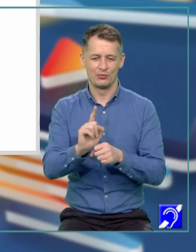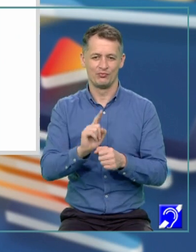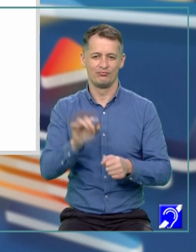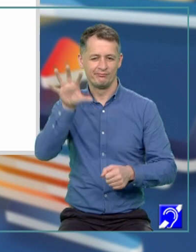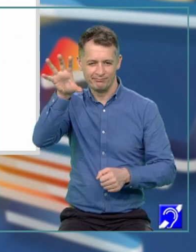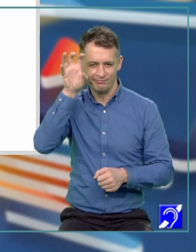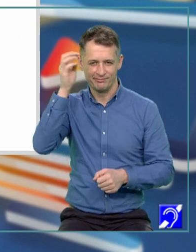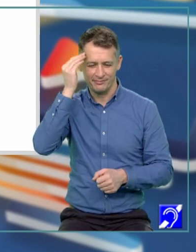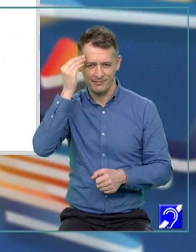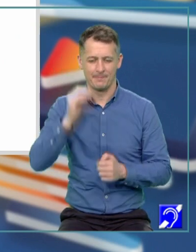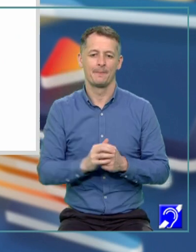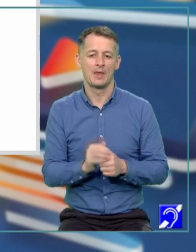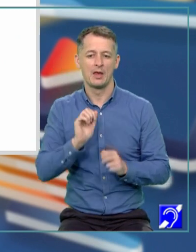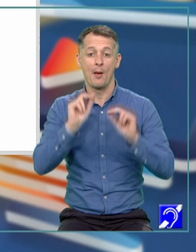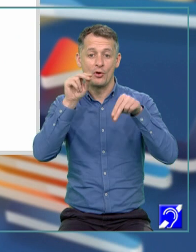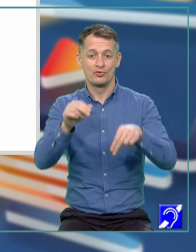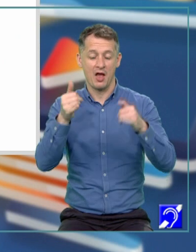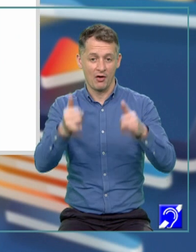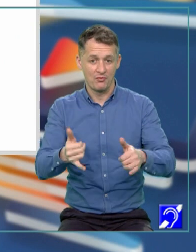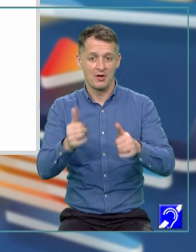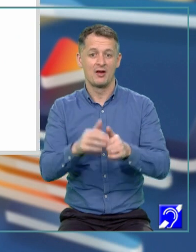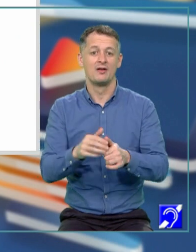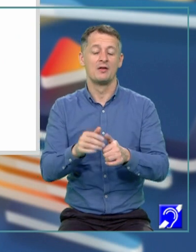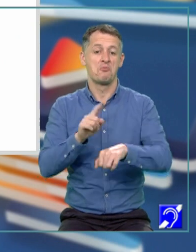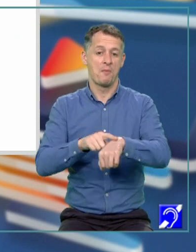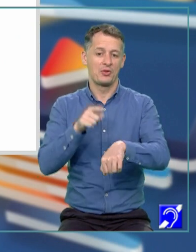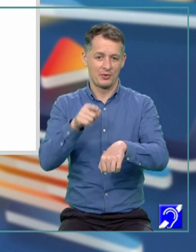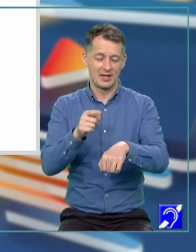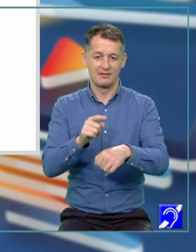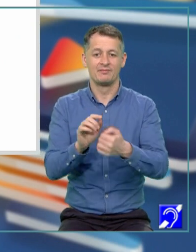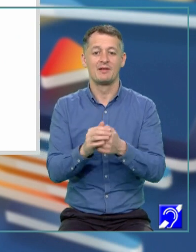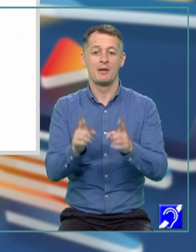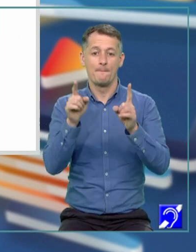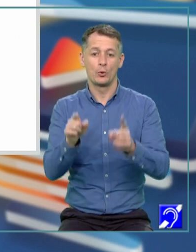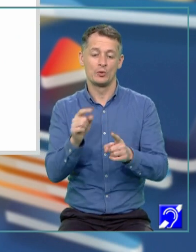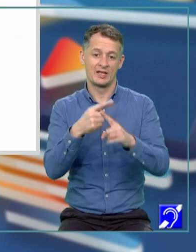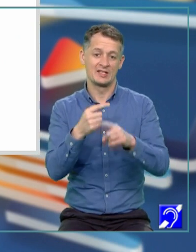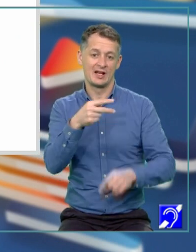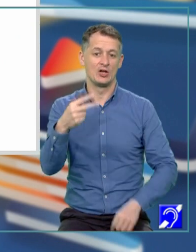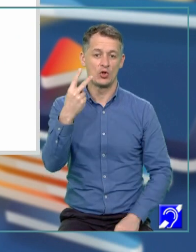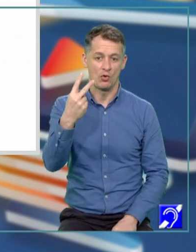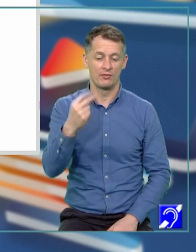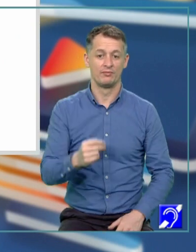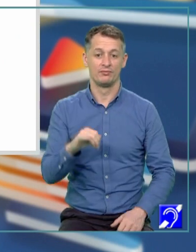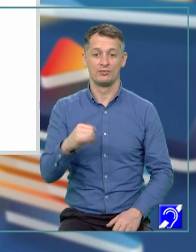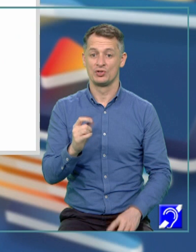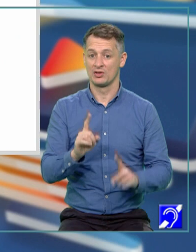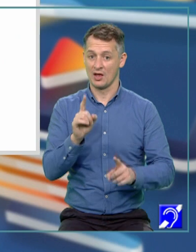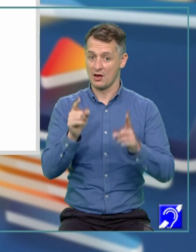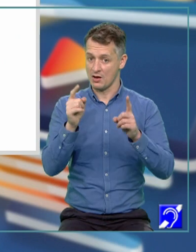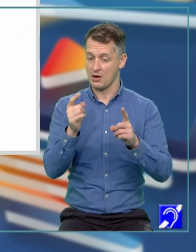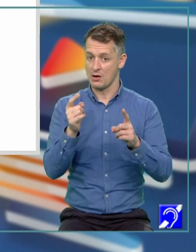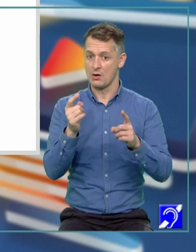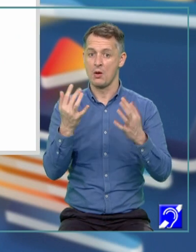E bine, iată-ne, ajungi în acest moment la modul de X egal cu 2. Ori, dacă modulul unui număr este 2,